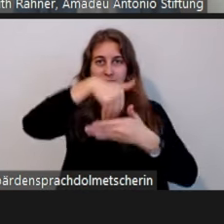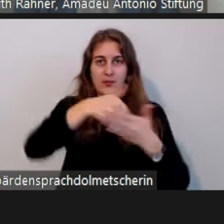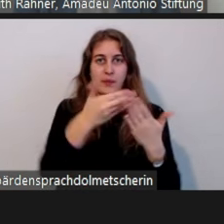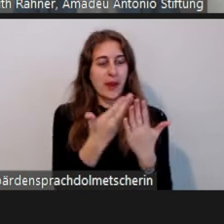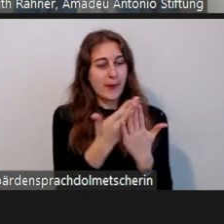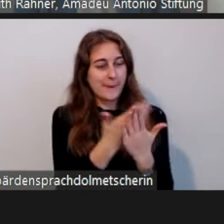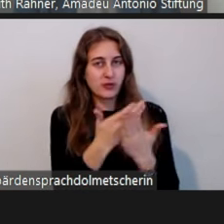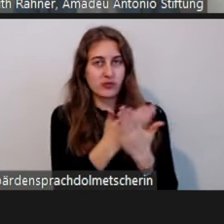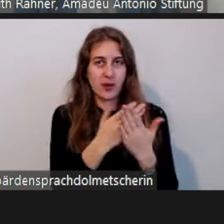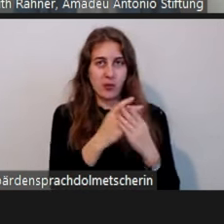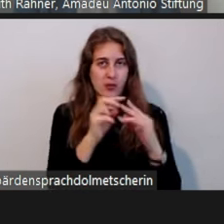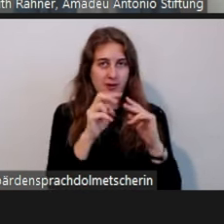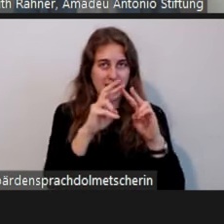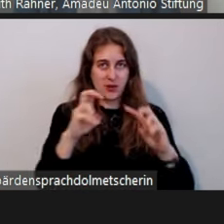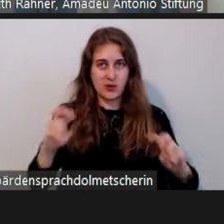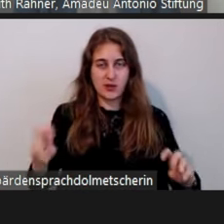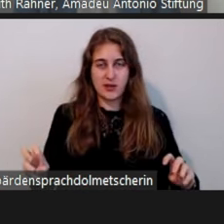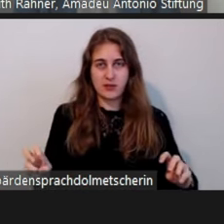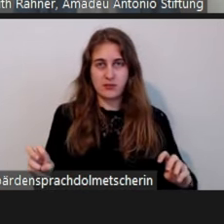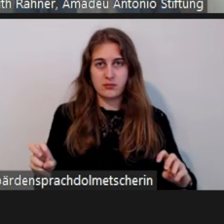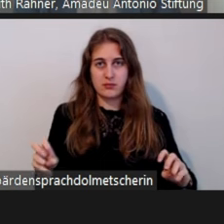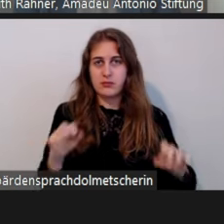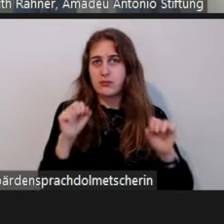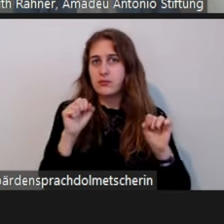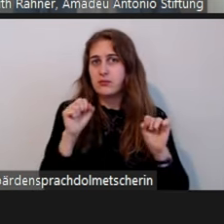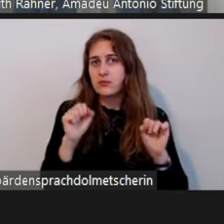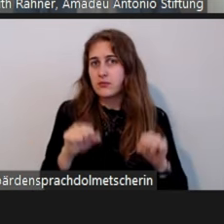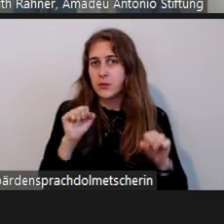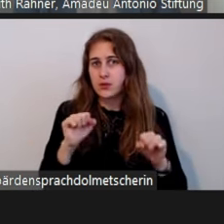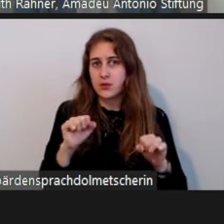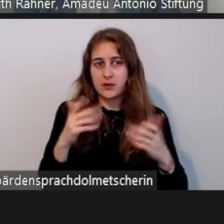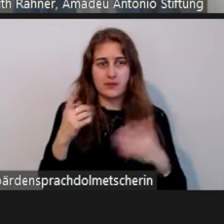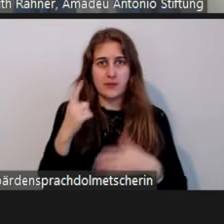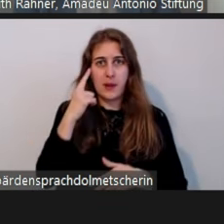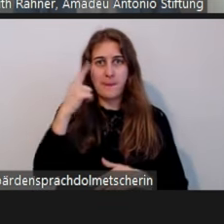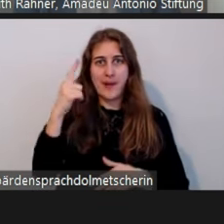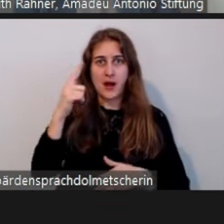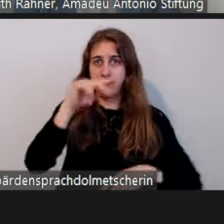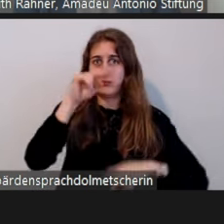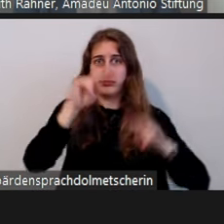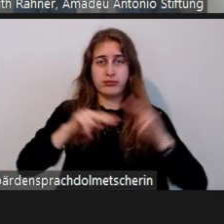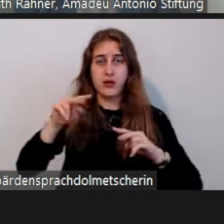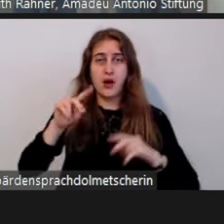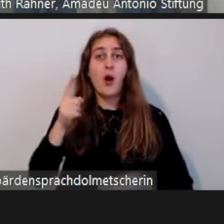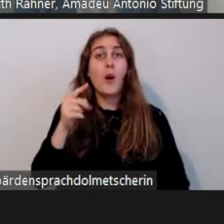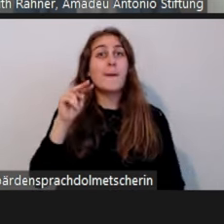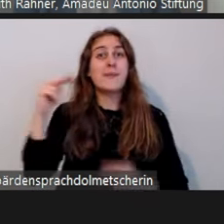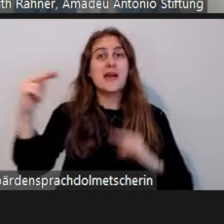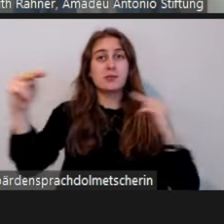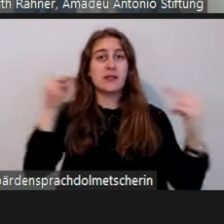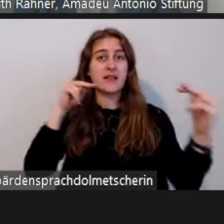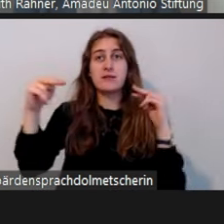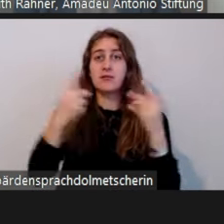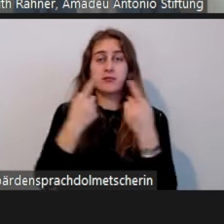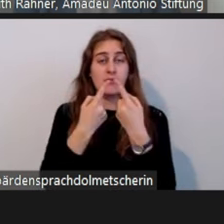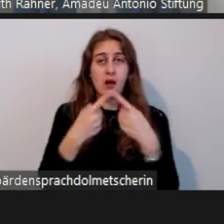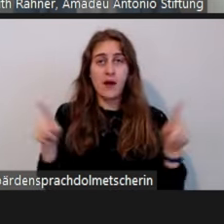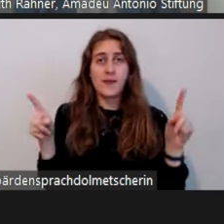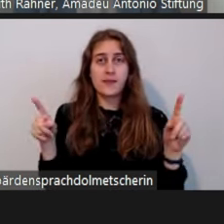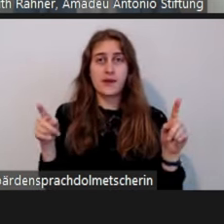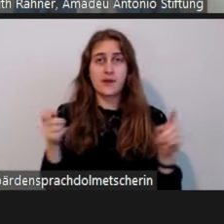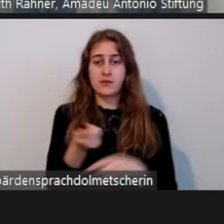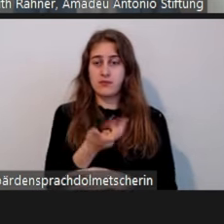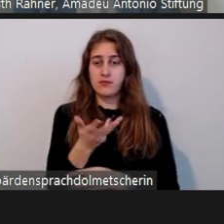nach verschiedenen Dimensionen oder auch Blickpunkten passieren. Da gibt es ja auch etablierte Fachdiskurse,